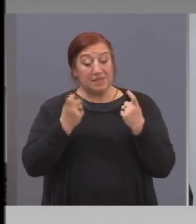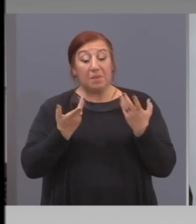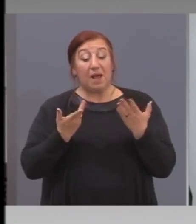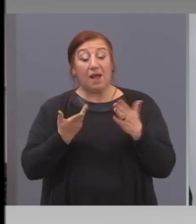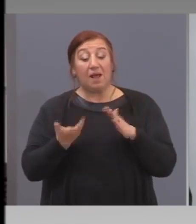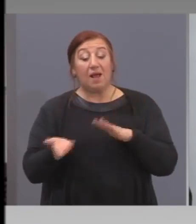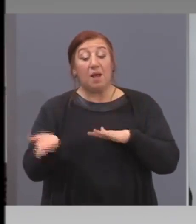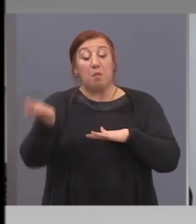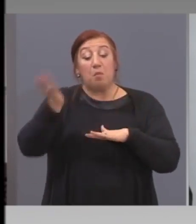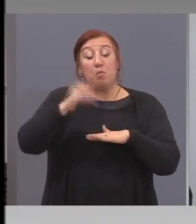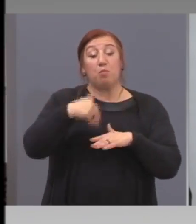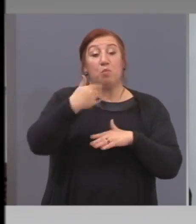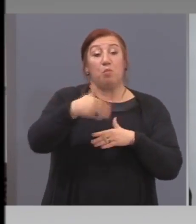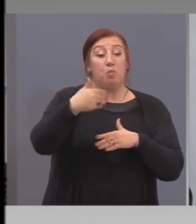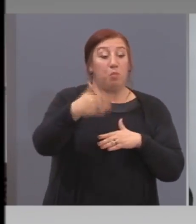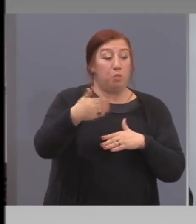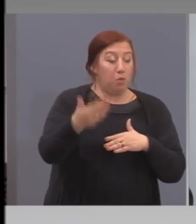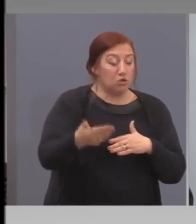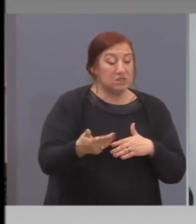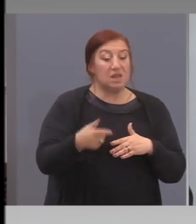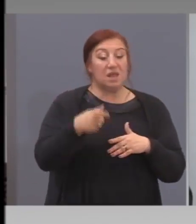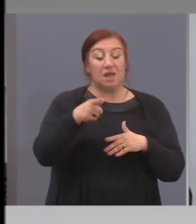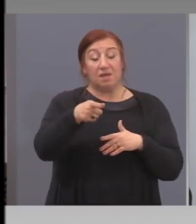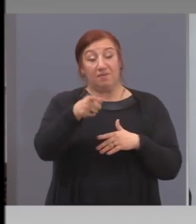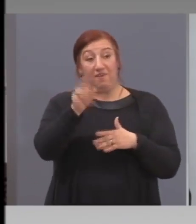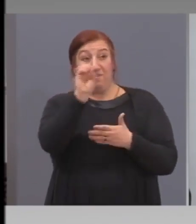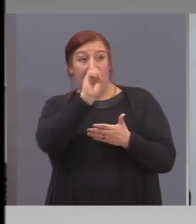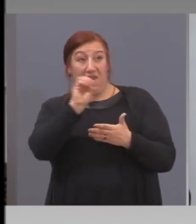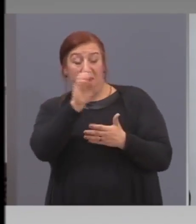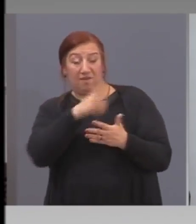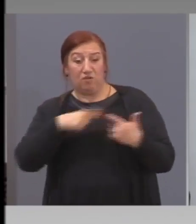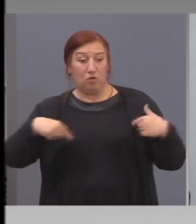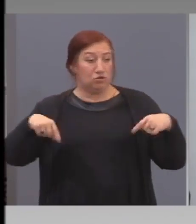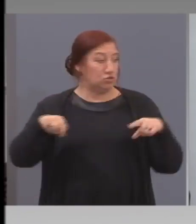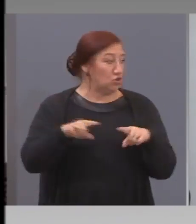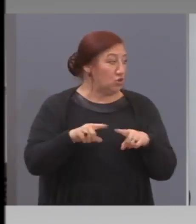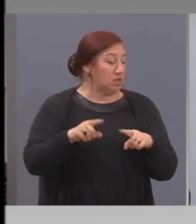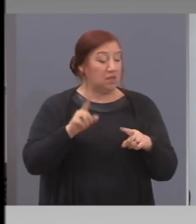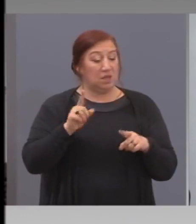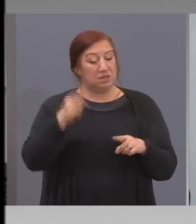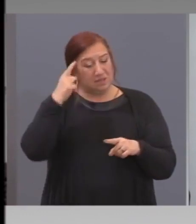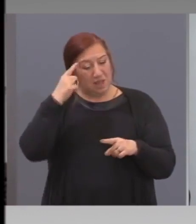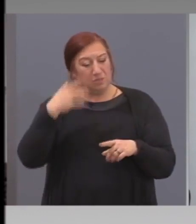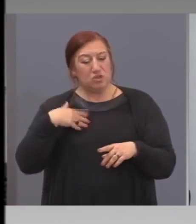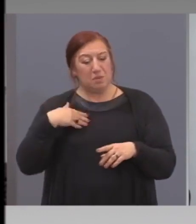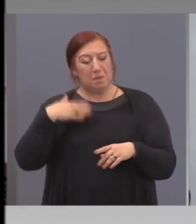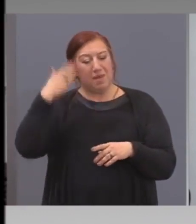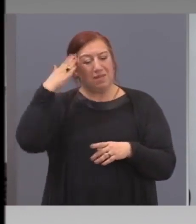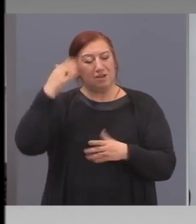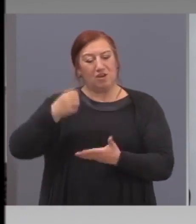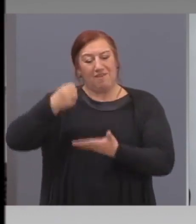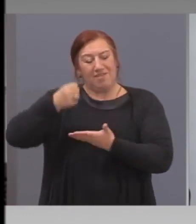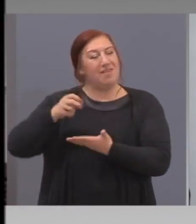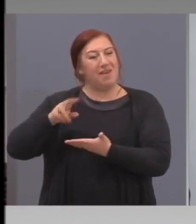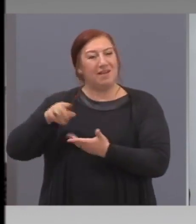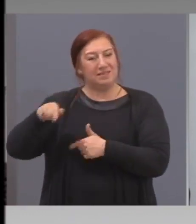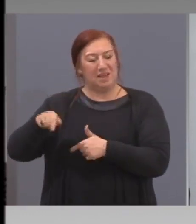те, които не сме в еврозоната, защото Америка си има държавен резерв, знаяте, да не го коментирам.